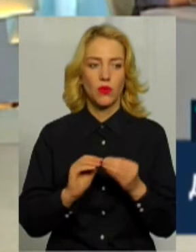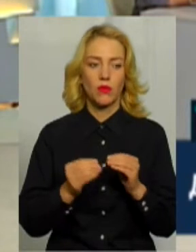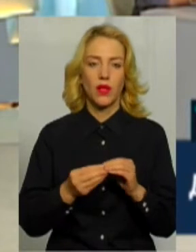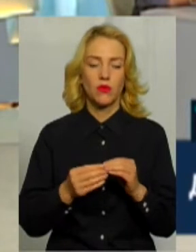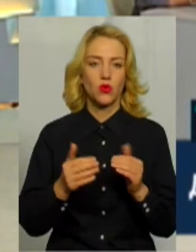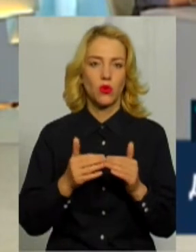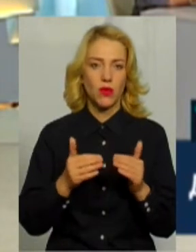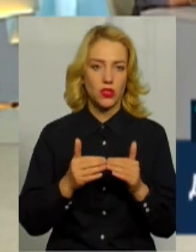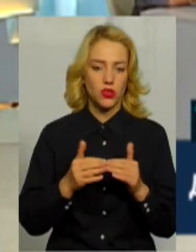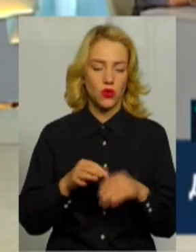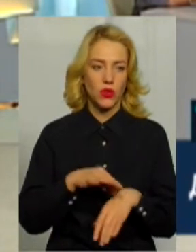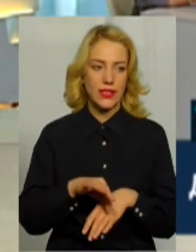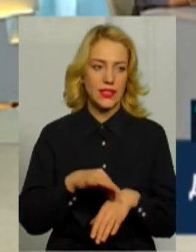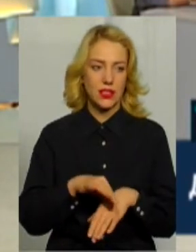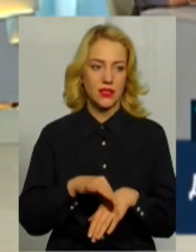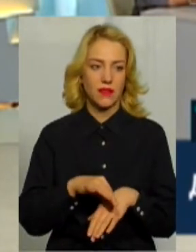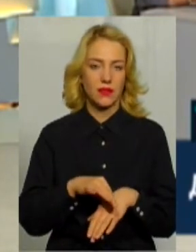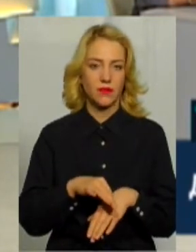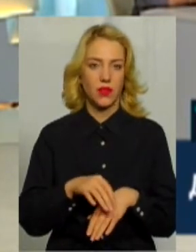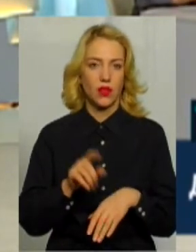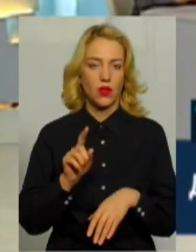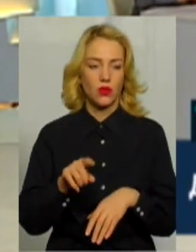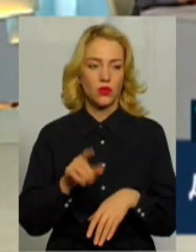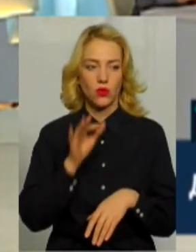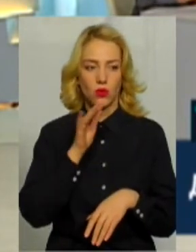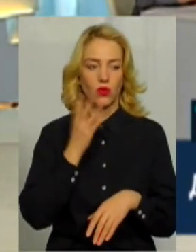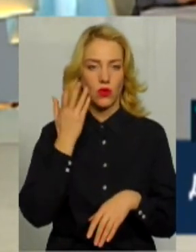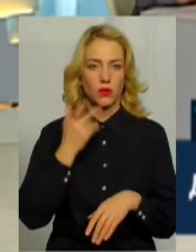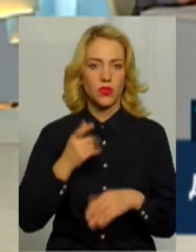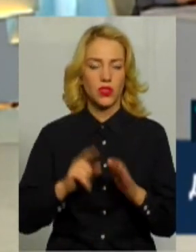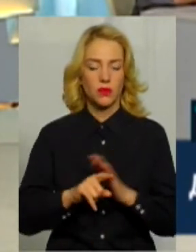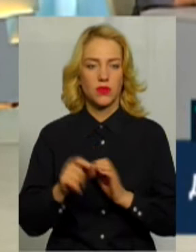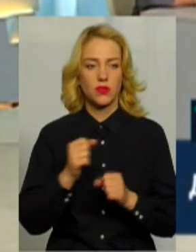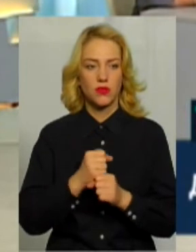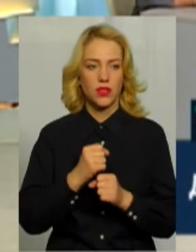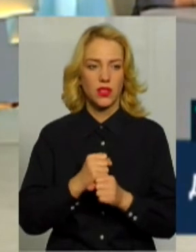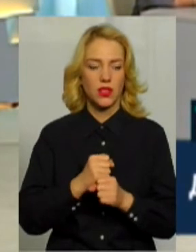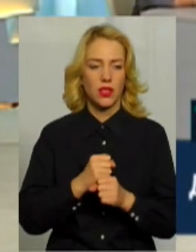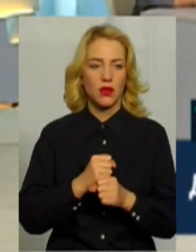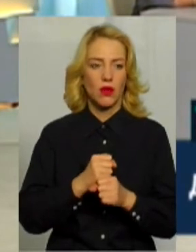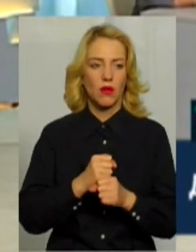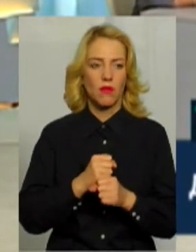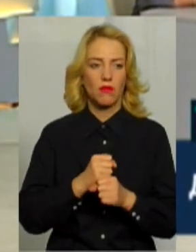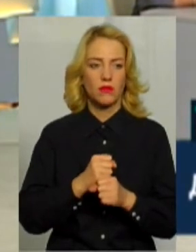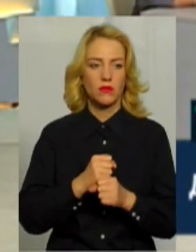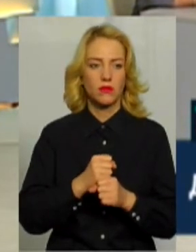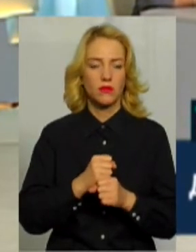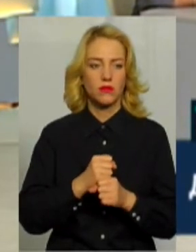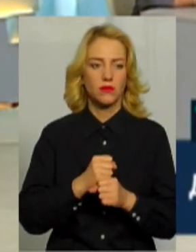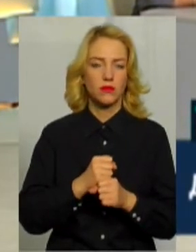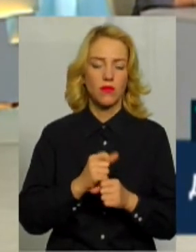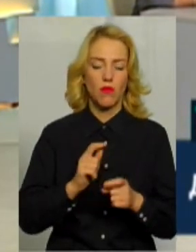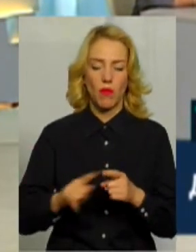домашнього насильства до того, як почали працювати мобільні групи. Ну,